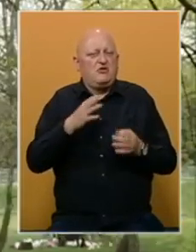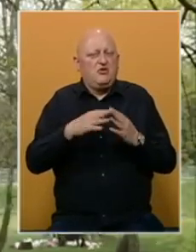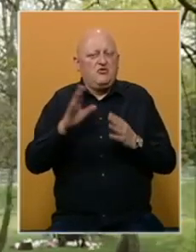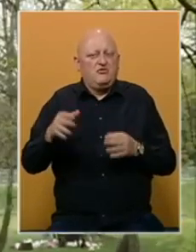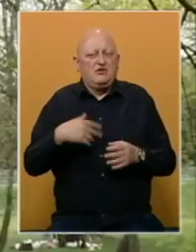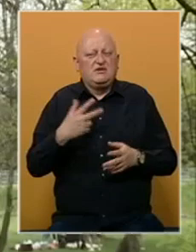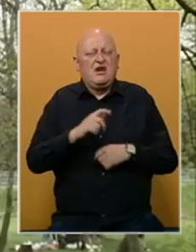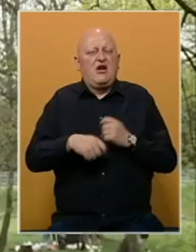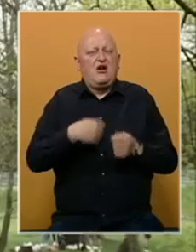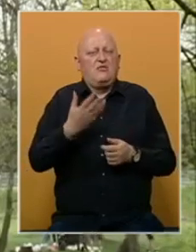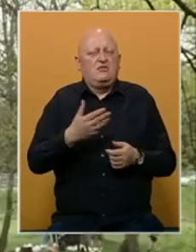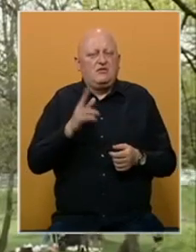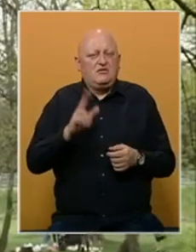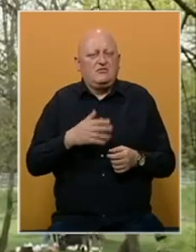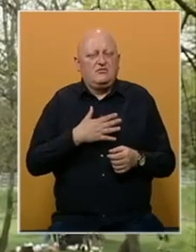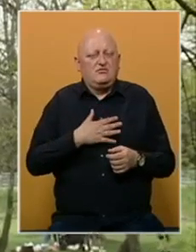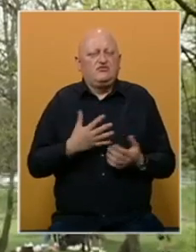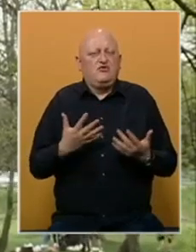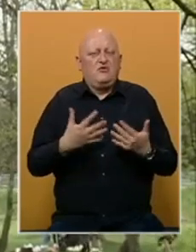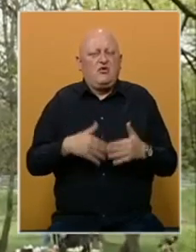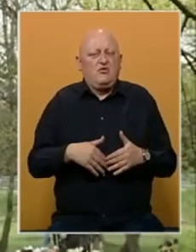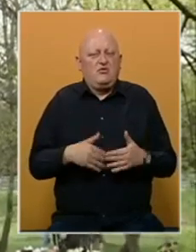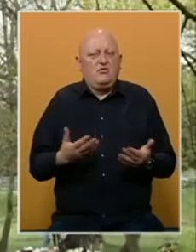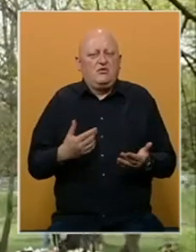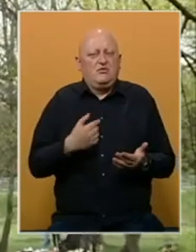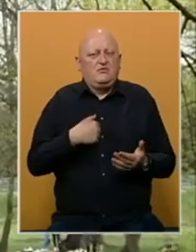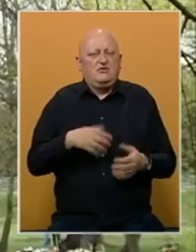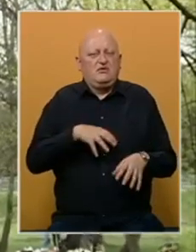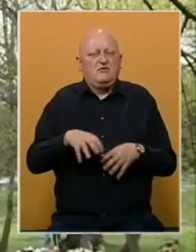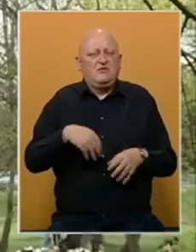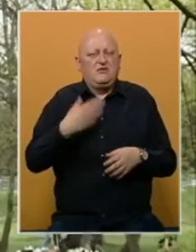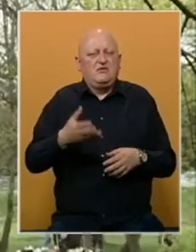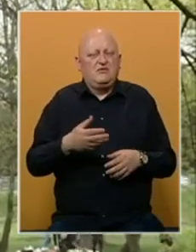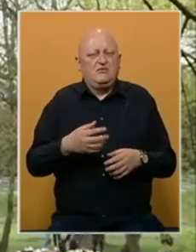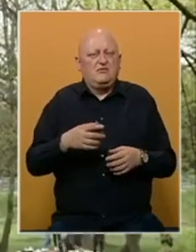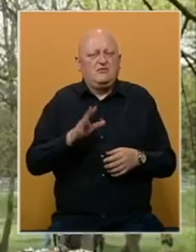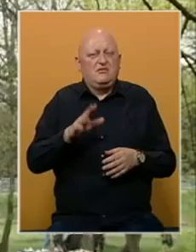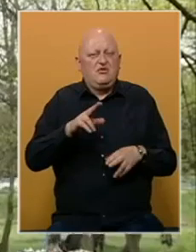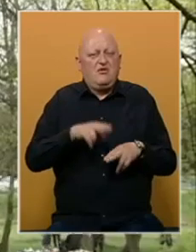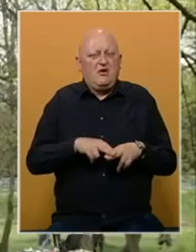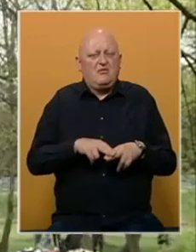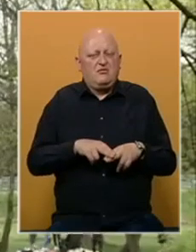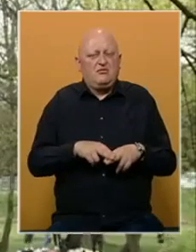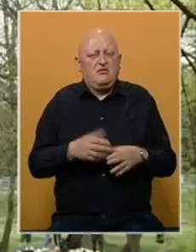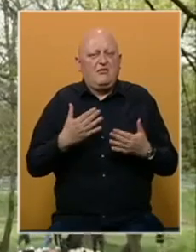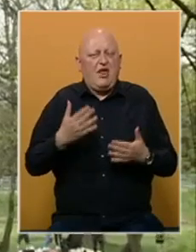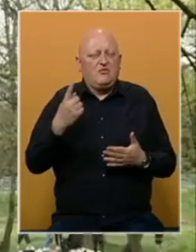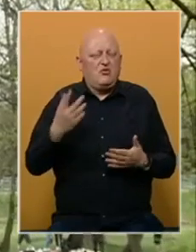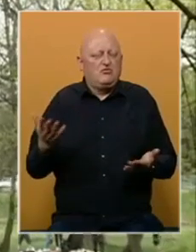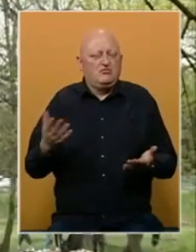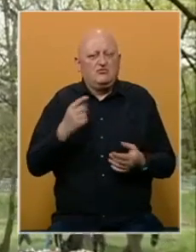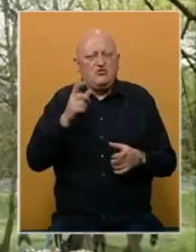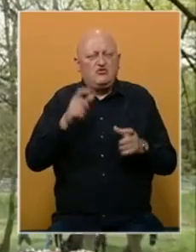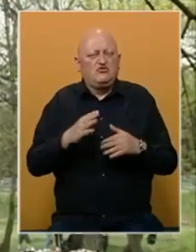Kao poslodavac, pošto imam i svoju kompaniju, mi svojim ratnicima dajemo maksimalno njihova prava, hvala Bogu. Znači,